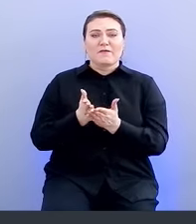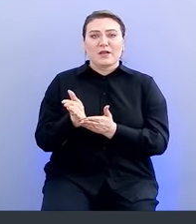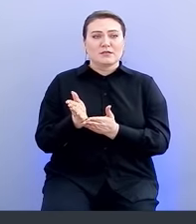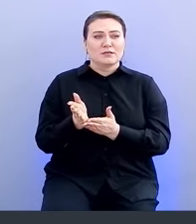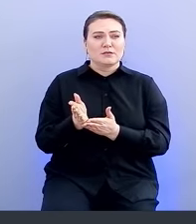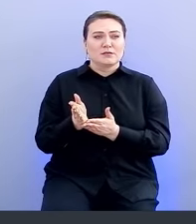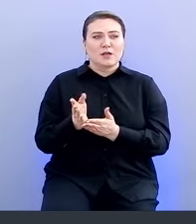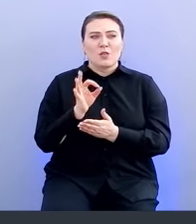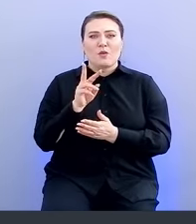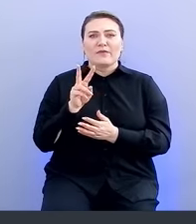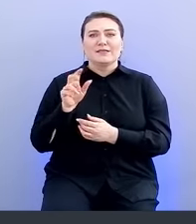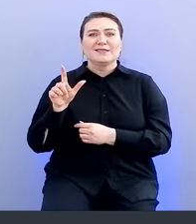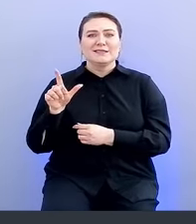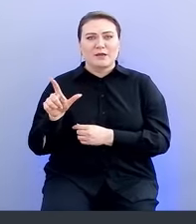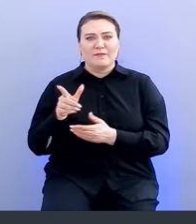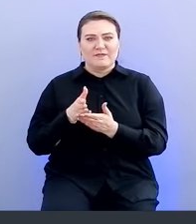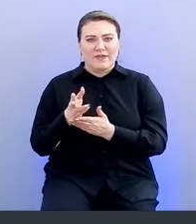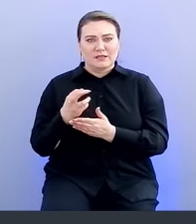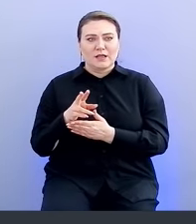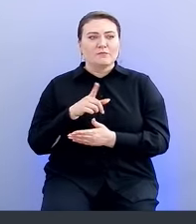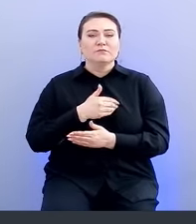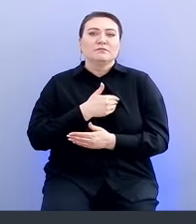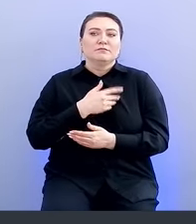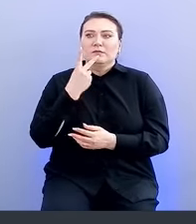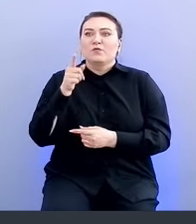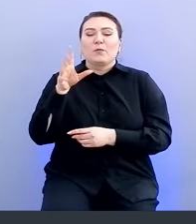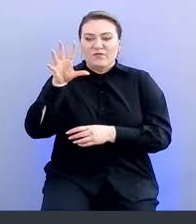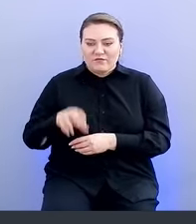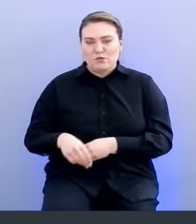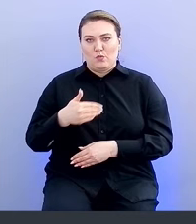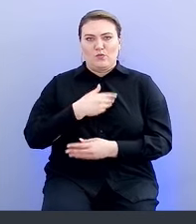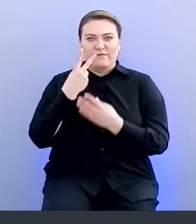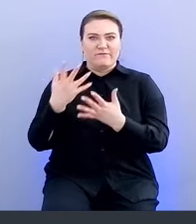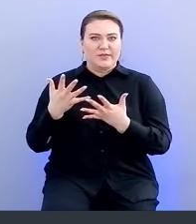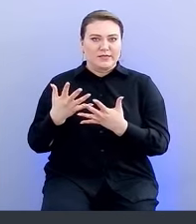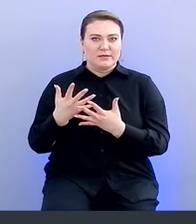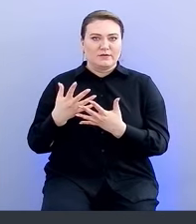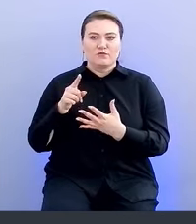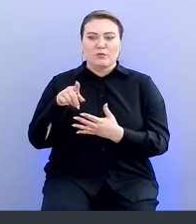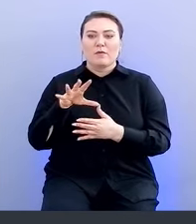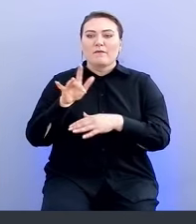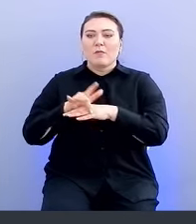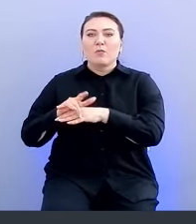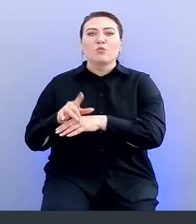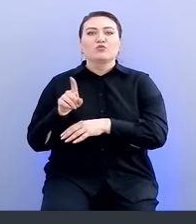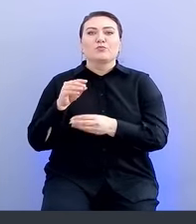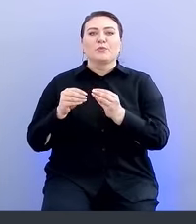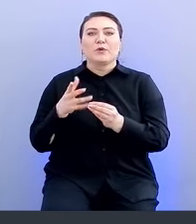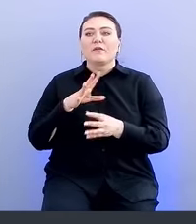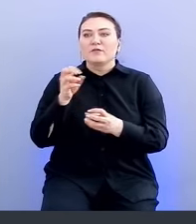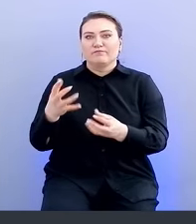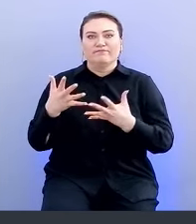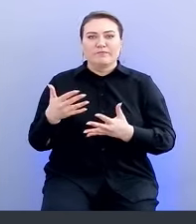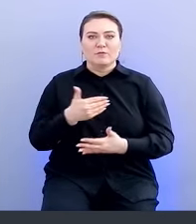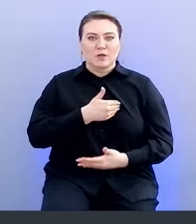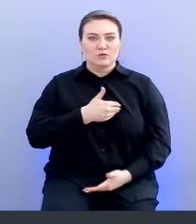я отсюда не вижу, 0.27 версии, мне хочется по нему видеть все, то есть все, что по нему было обнаружено. И поэтому мы